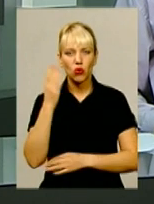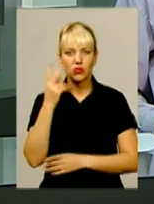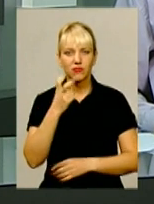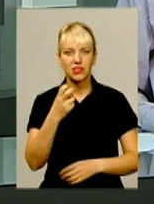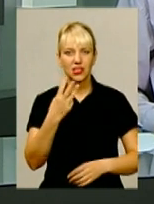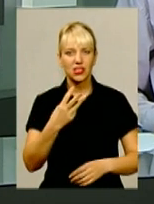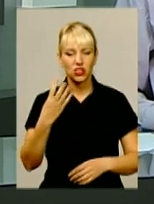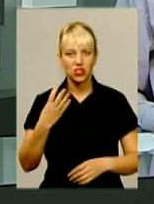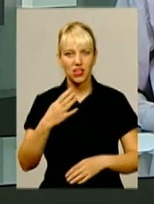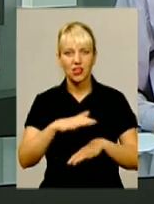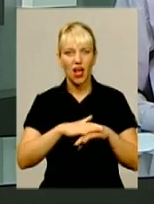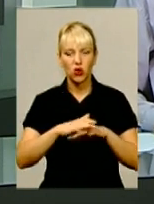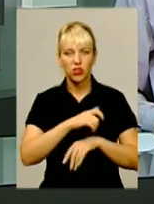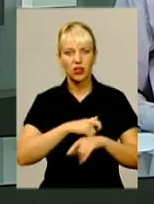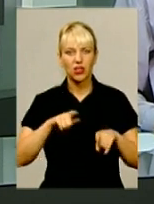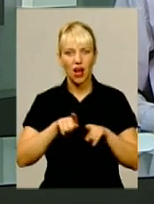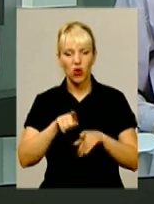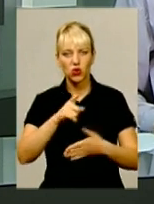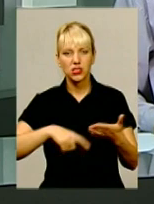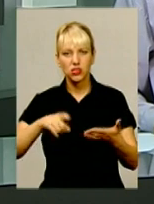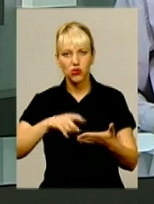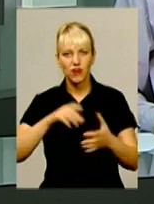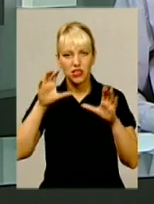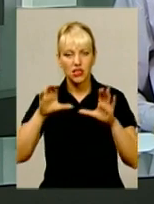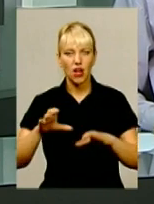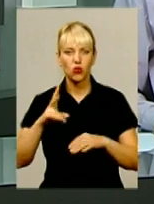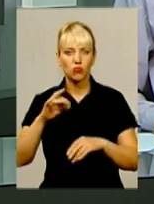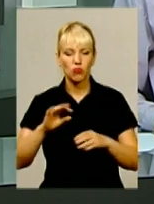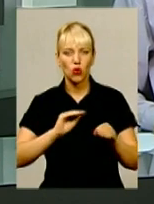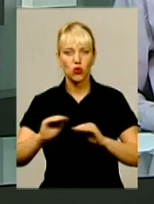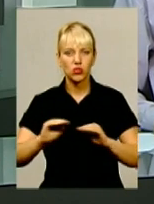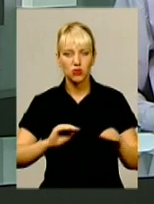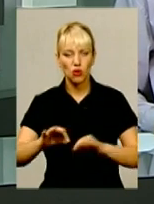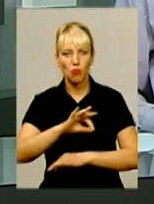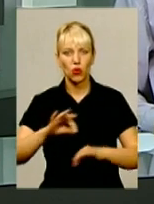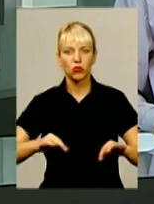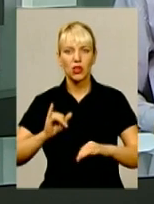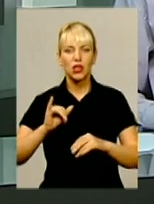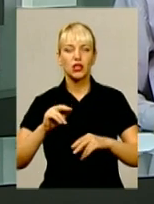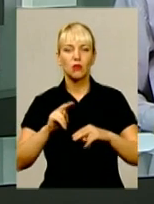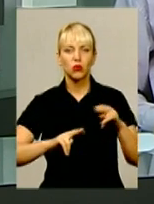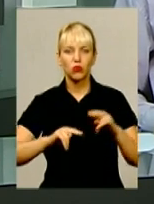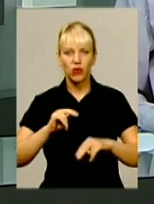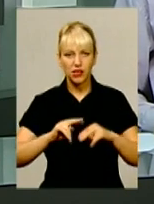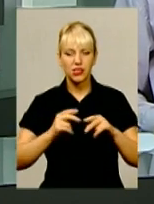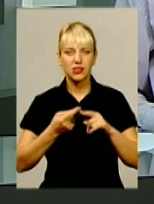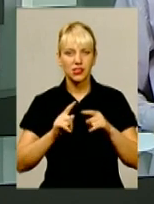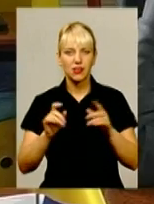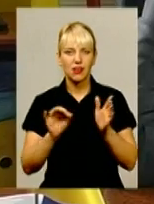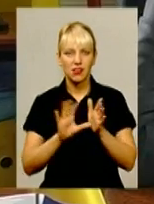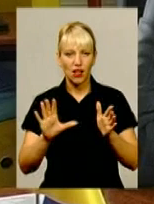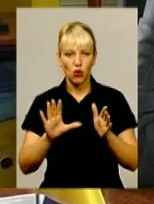народні депутати. Також Рада скасувала закон про розміщення, проєктування та будівництво цих енергоблоків.